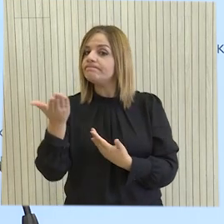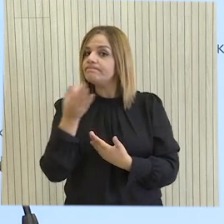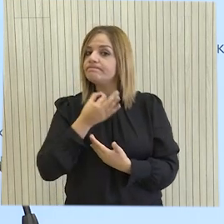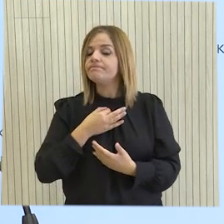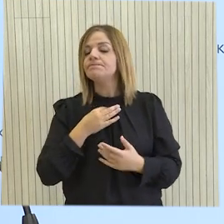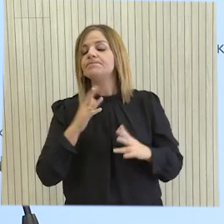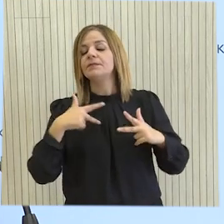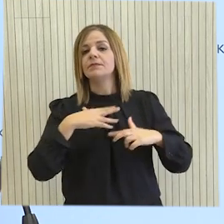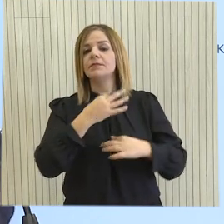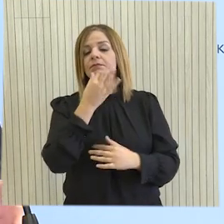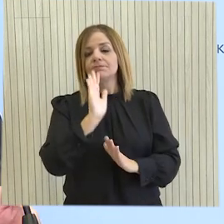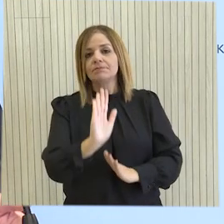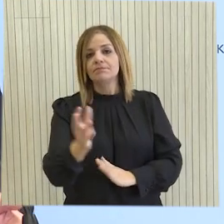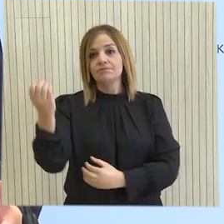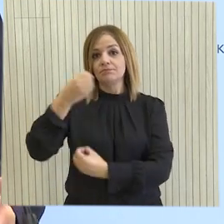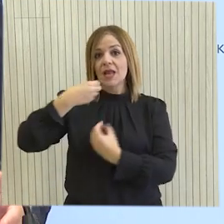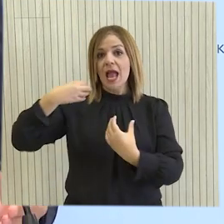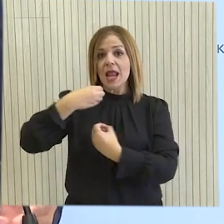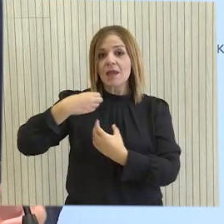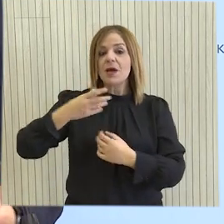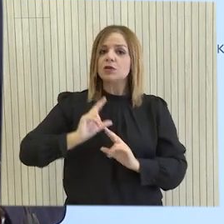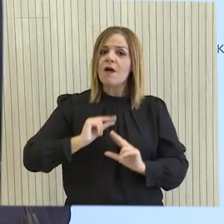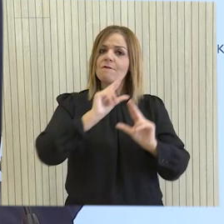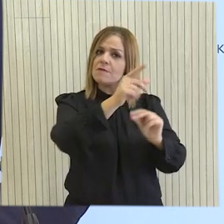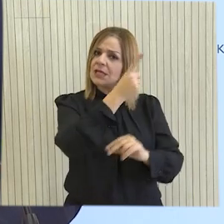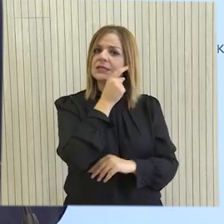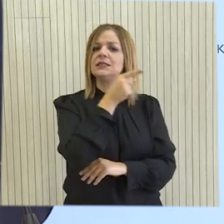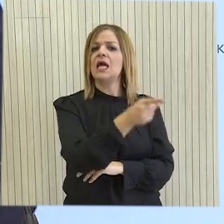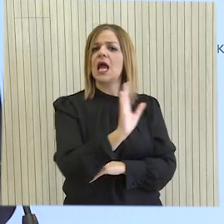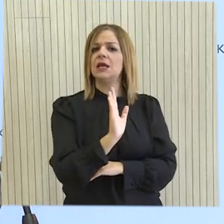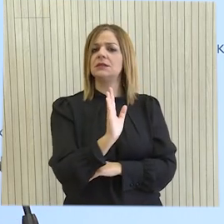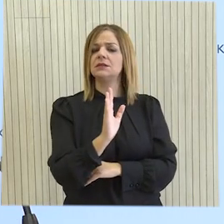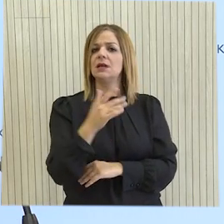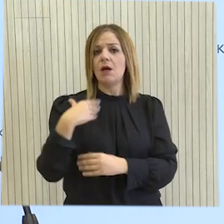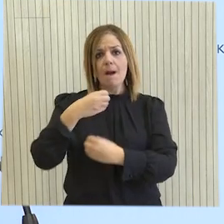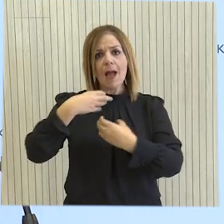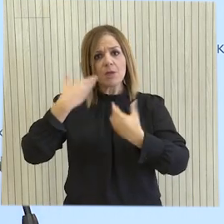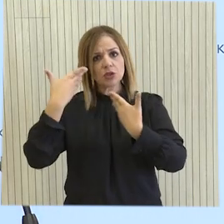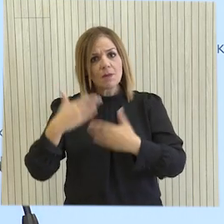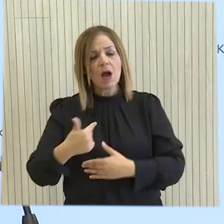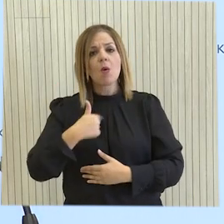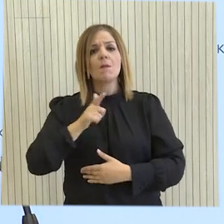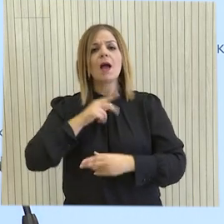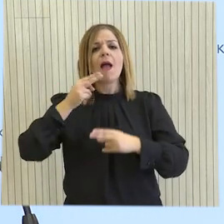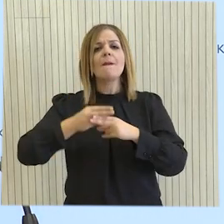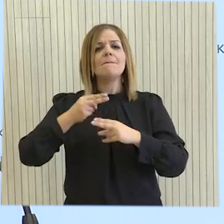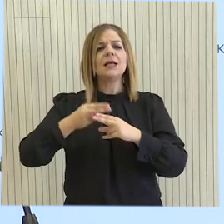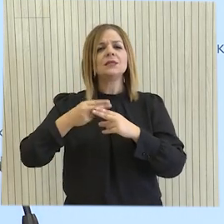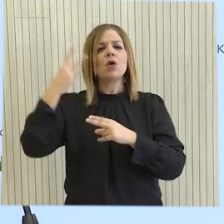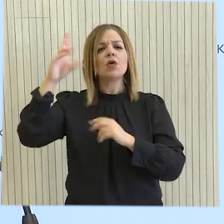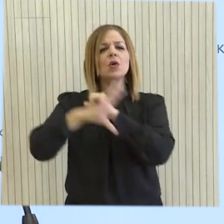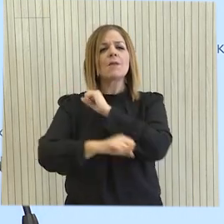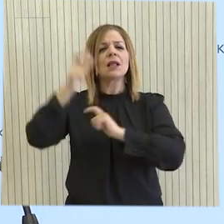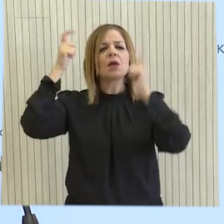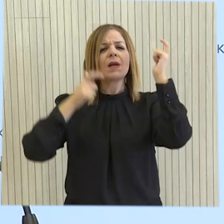Αντιλαμβάνεστε ότι η ενημέρωση που έχουμε είναι ίδια με αυτή που έχετε αναφέρει. Έχουμε ενημέρωση. Αναμένουμε την επίσημη ανακοίνωση από πλευράς του